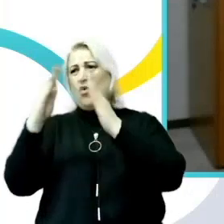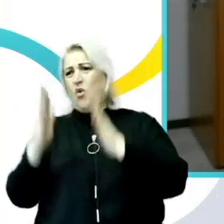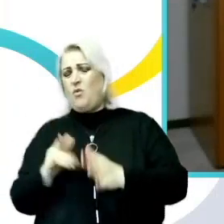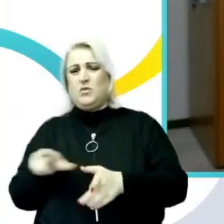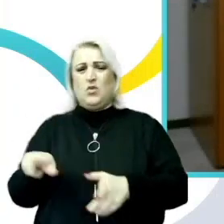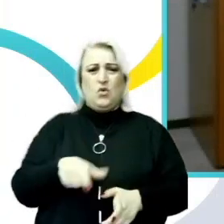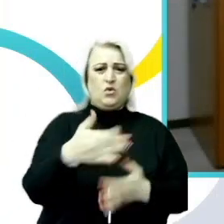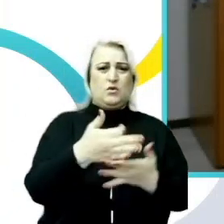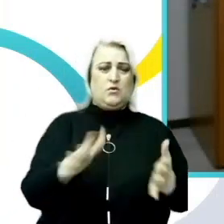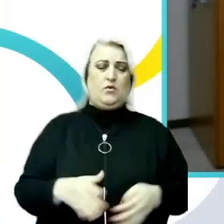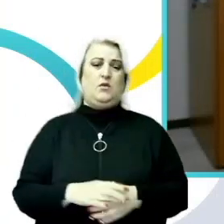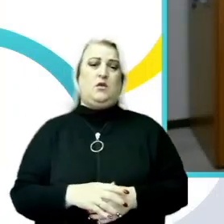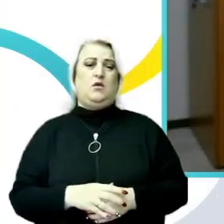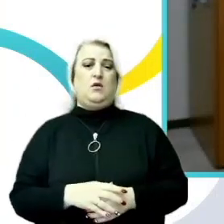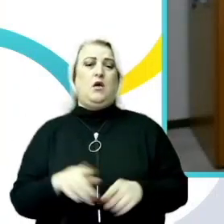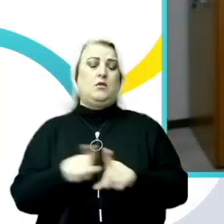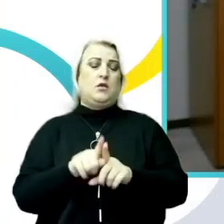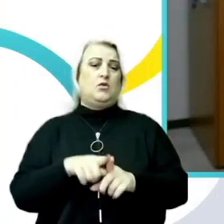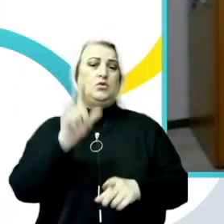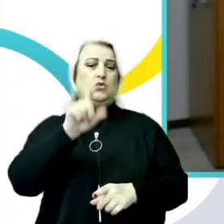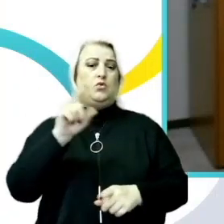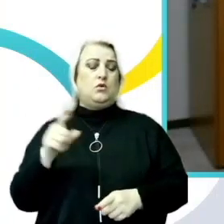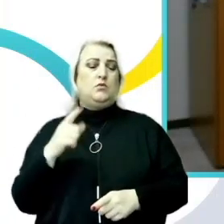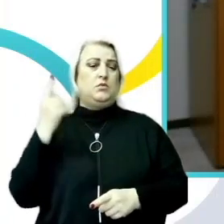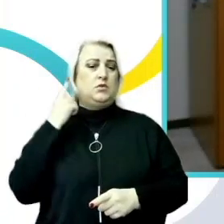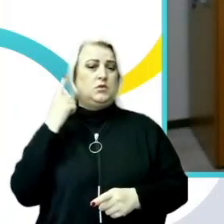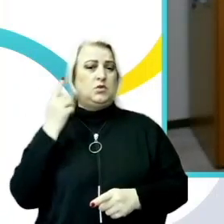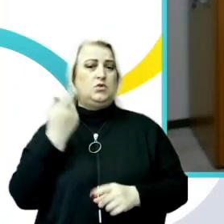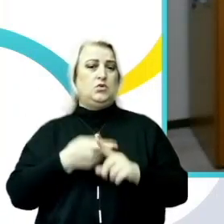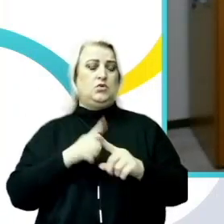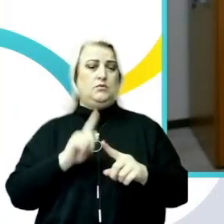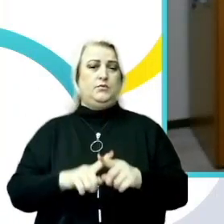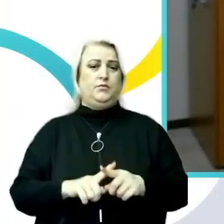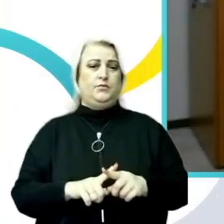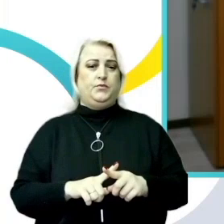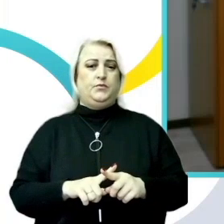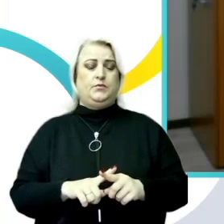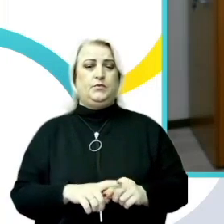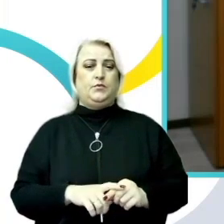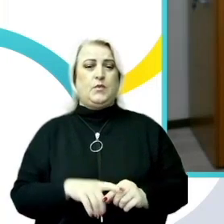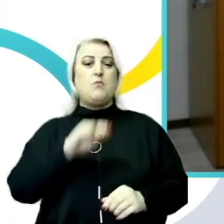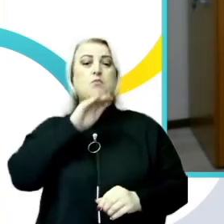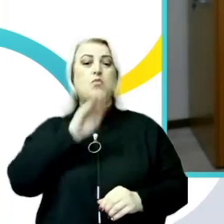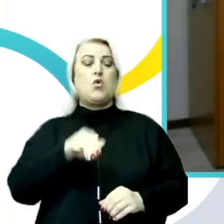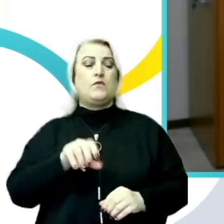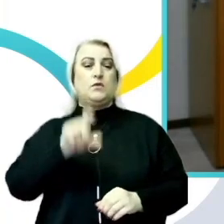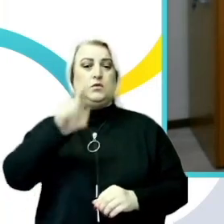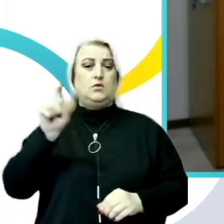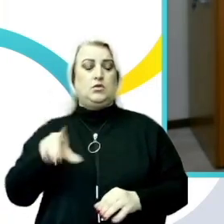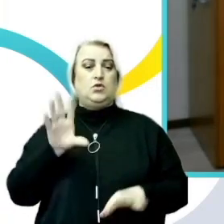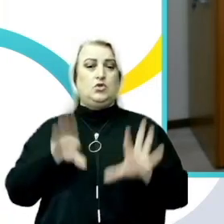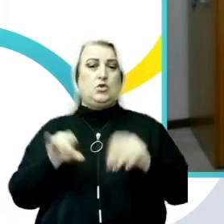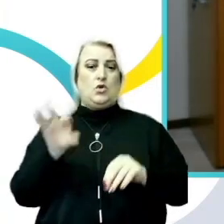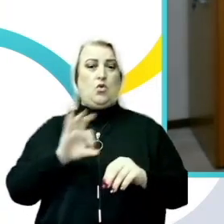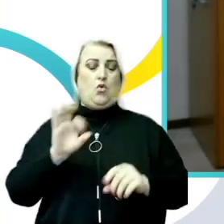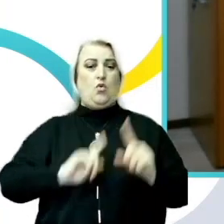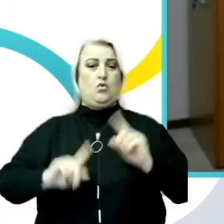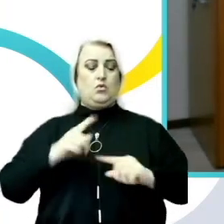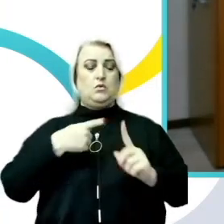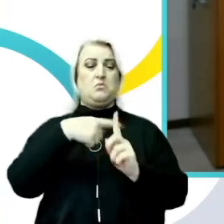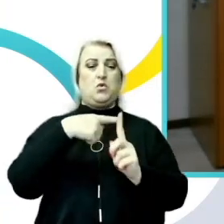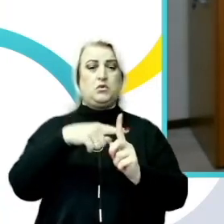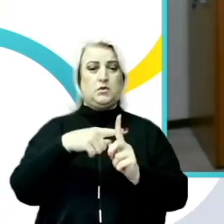persoane a declarat că au zi de Consiliul pentru egalitate, iar opinia profesioniștilor cu privire la activitatea Consiliului este una pozitivă.